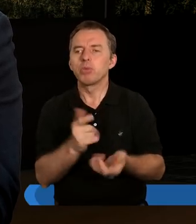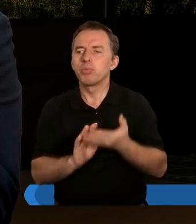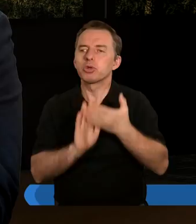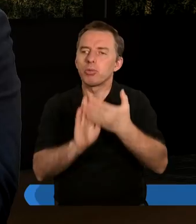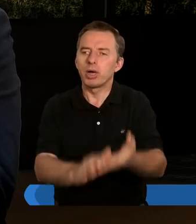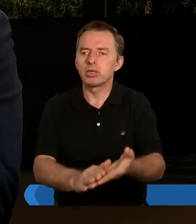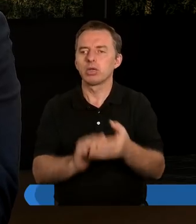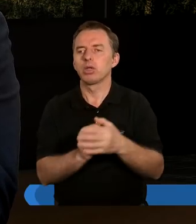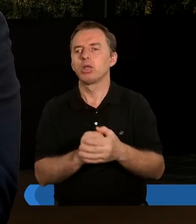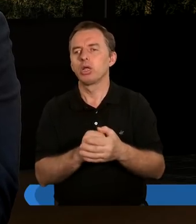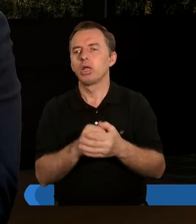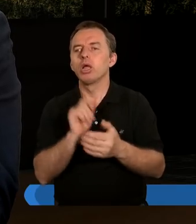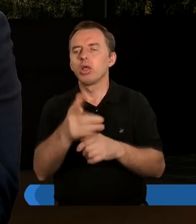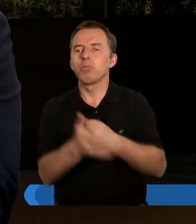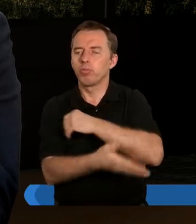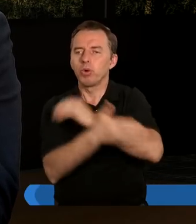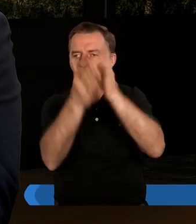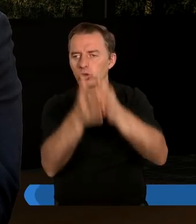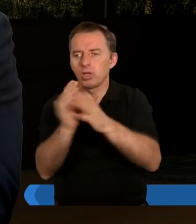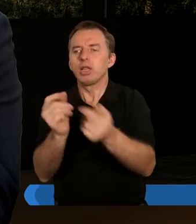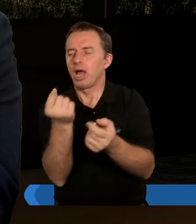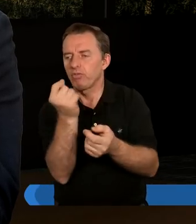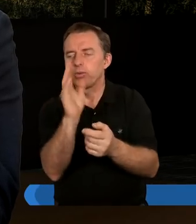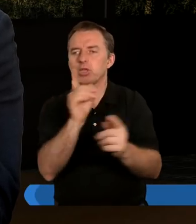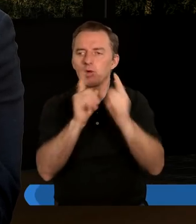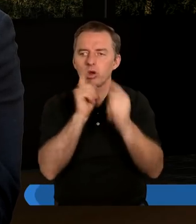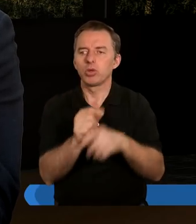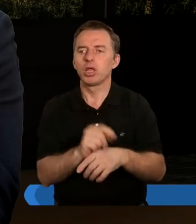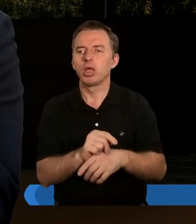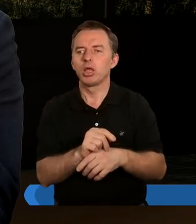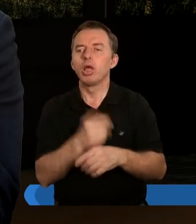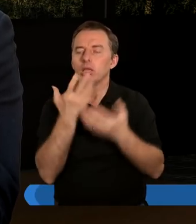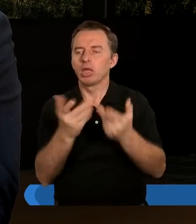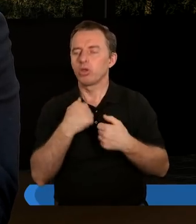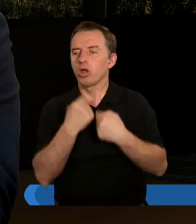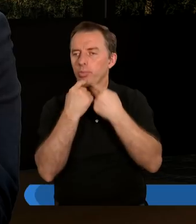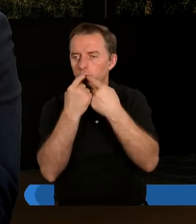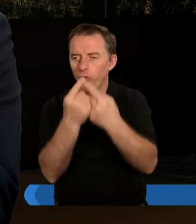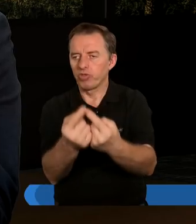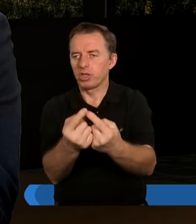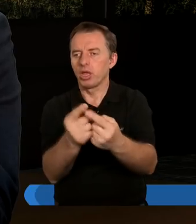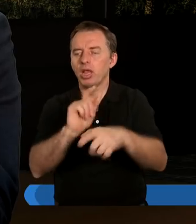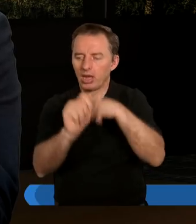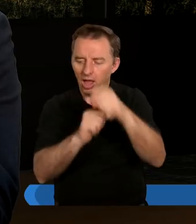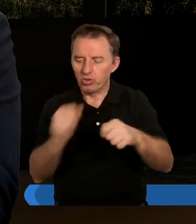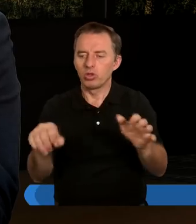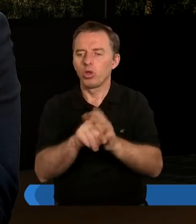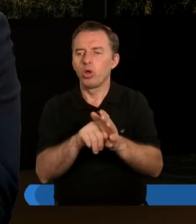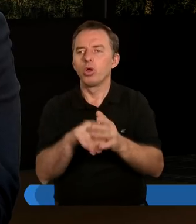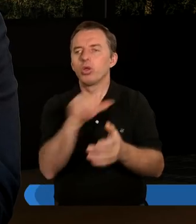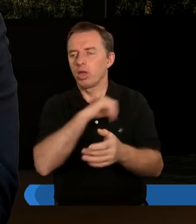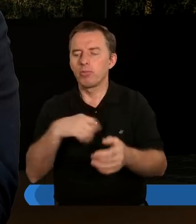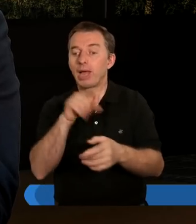jakby przebaczyć, jaka Twoja jest postawa i tak dalej. Ale będziemy za chwilkę o tym dyskutowali. Natomiast to, co chciałem, do czego chciałem nawiązać to do